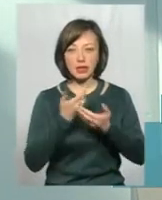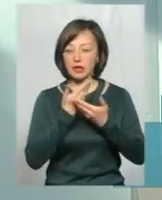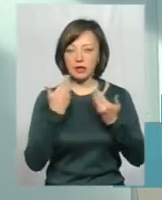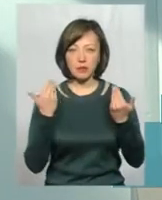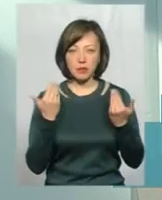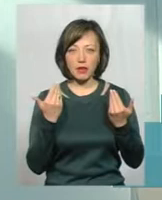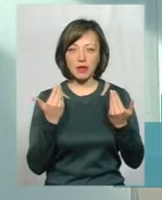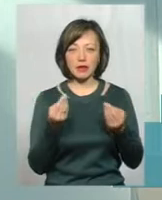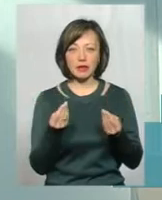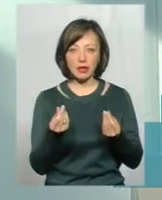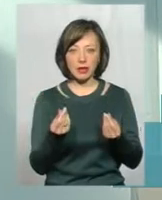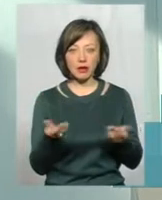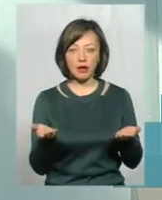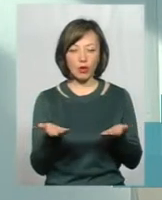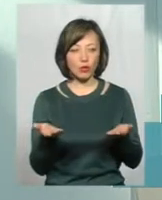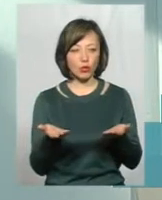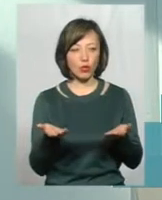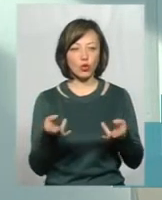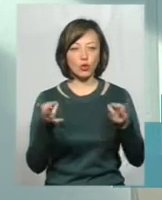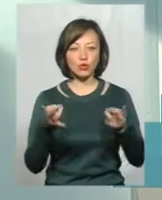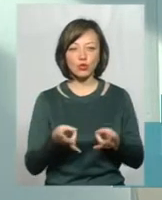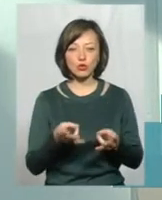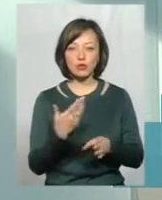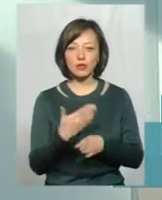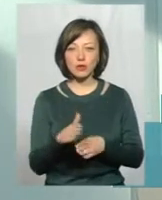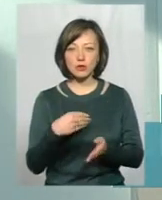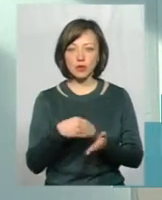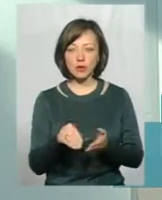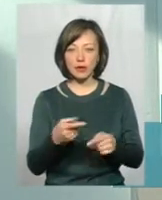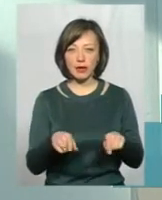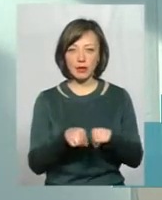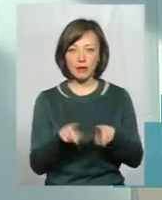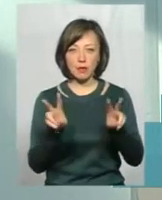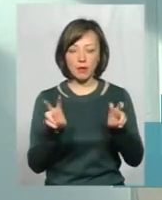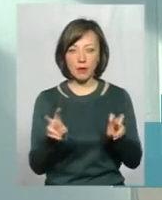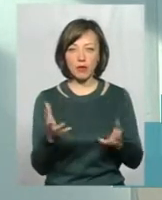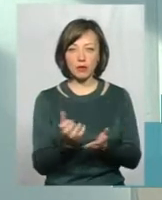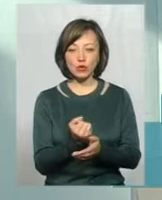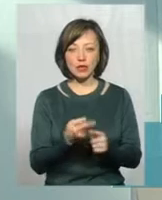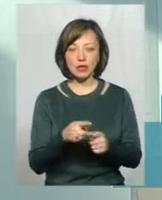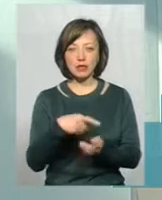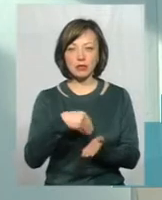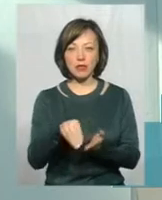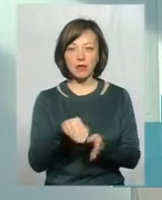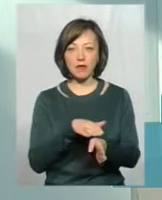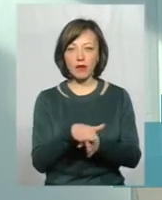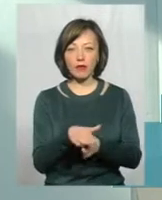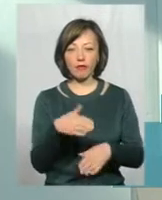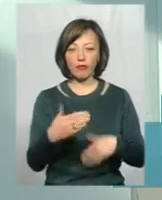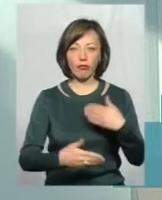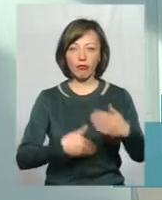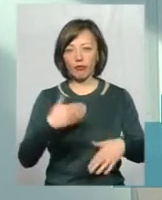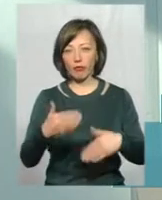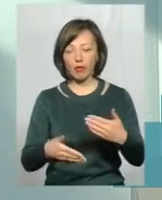іноді таких дінок, які потрібно вирішити для закупки туберкуліна. І виходить, що ця закупка відбувається неравномерно.